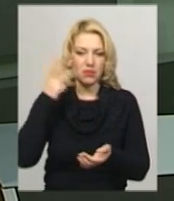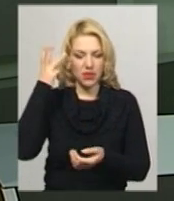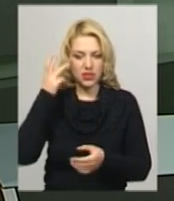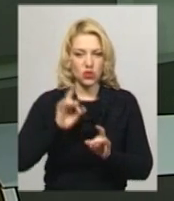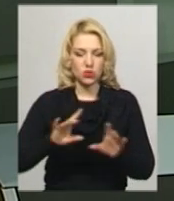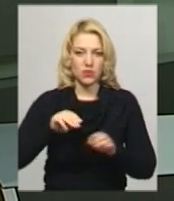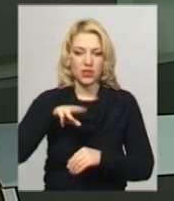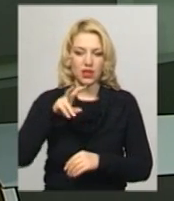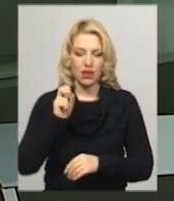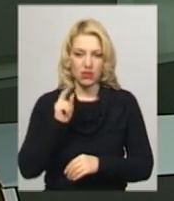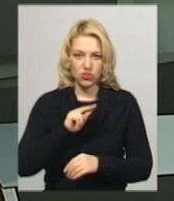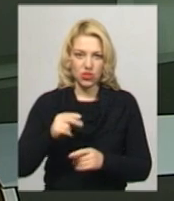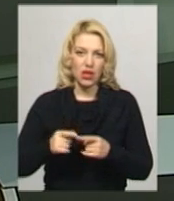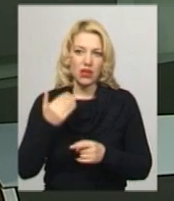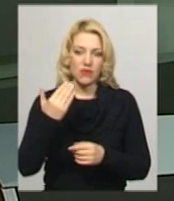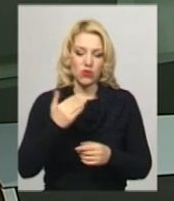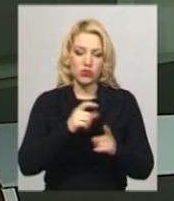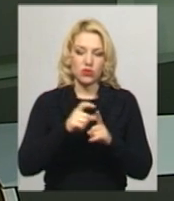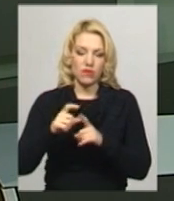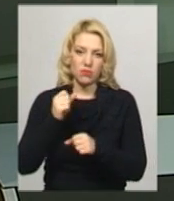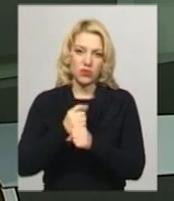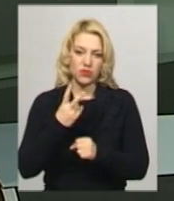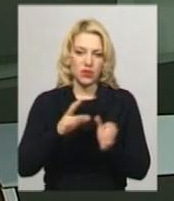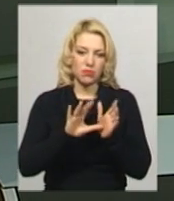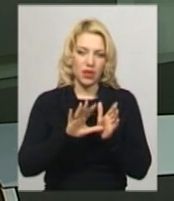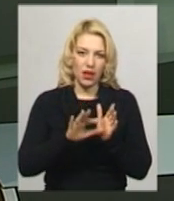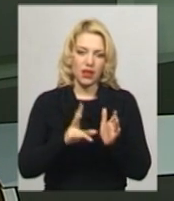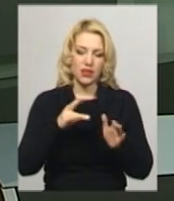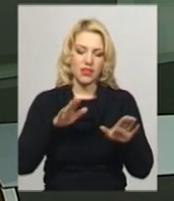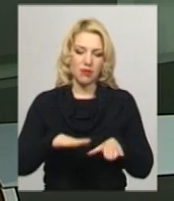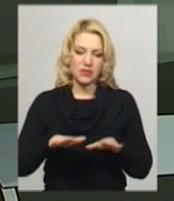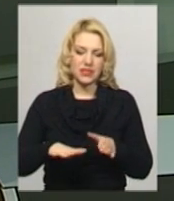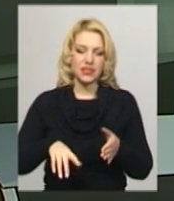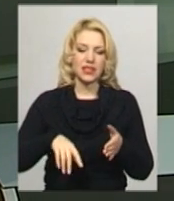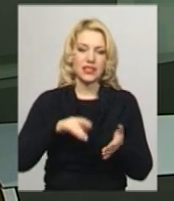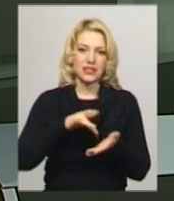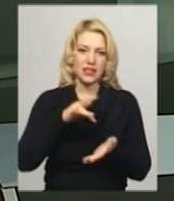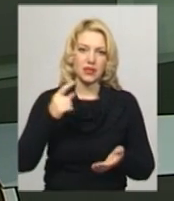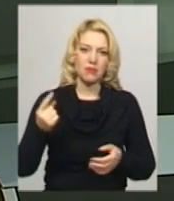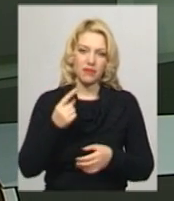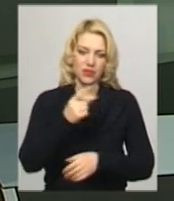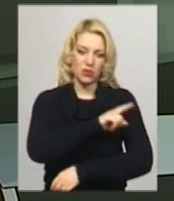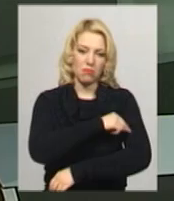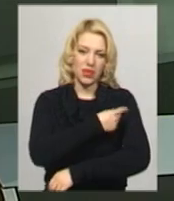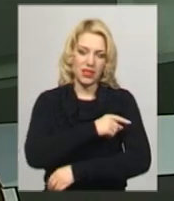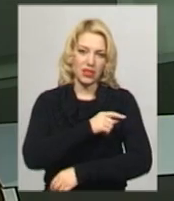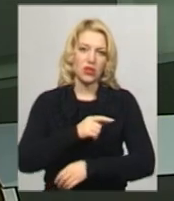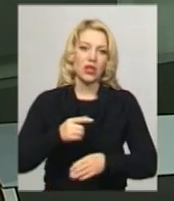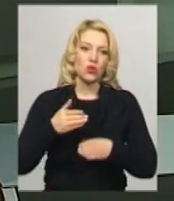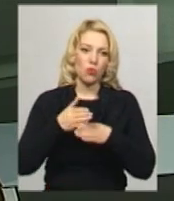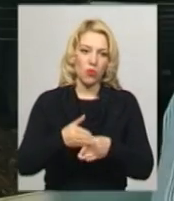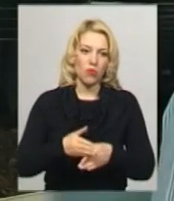Ткач. За його словами, в нашому місті працює дві бригади та на міських центрах первинної медико-санітарної допомоги.